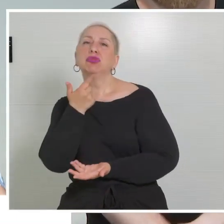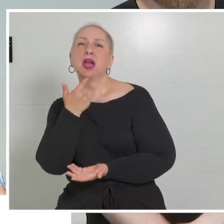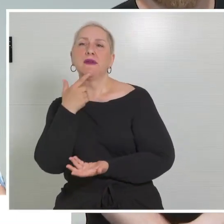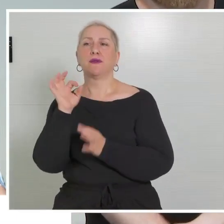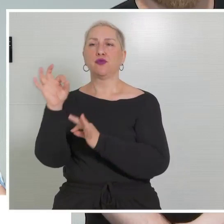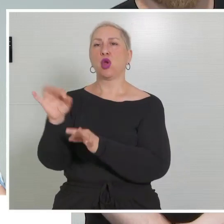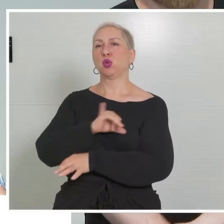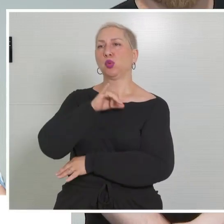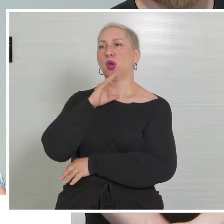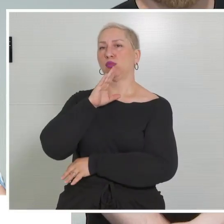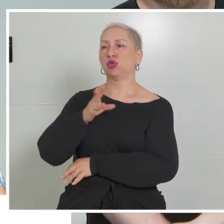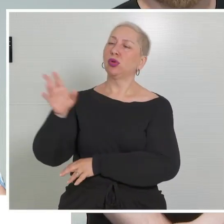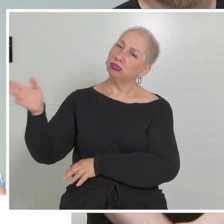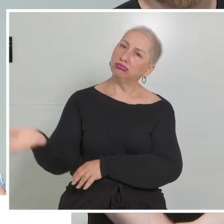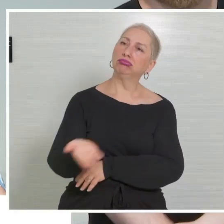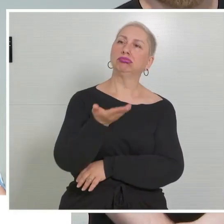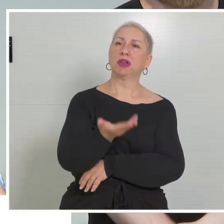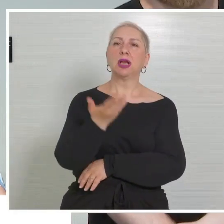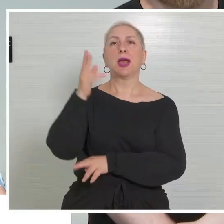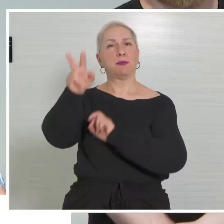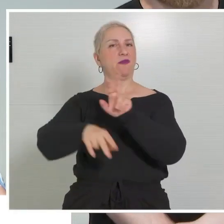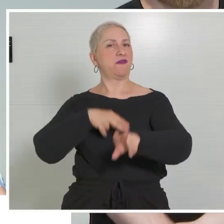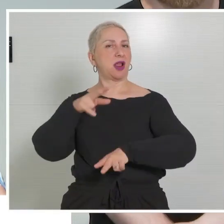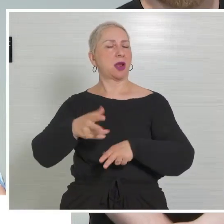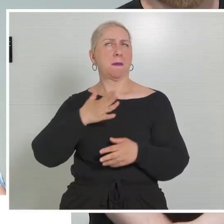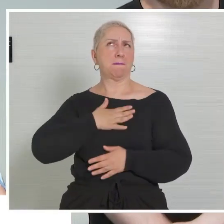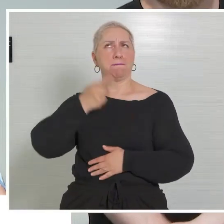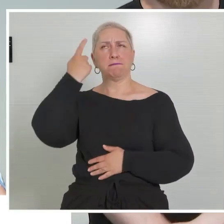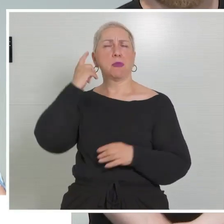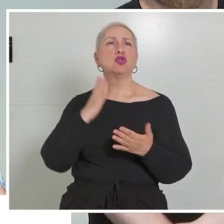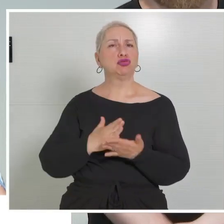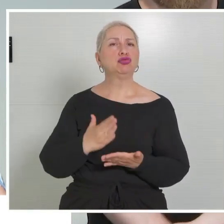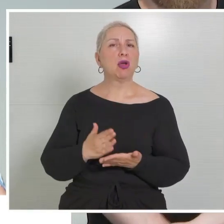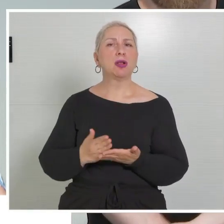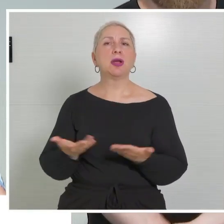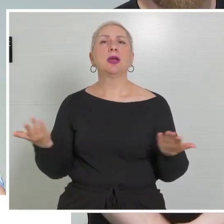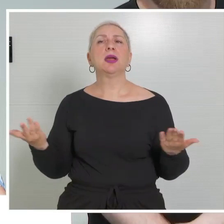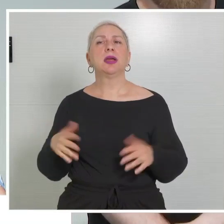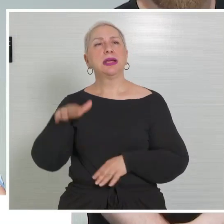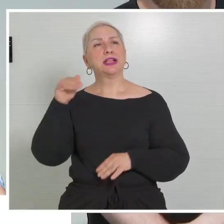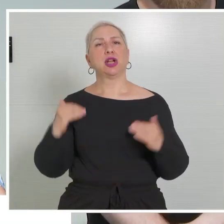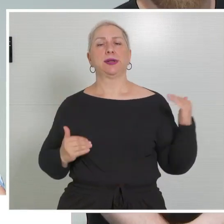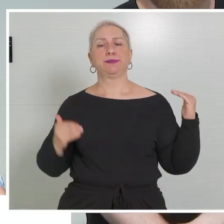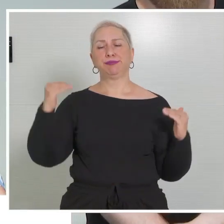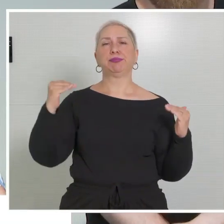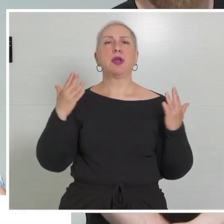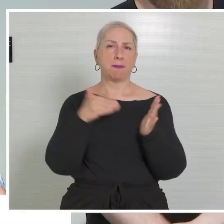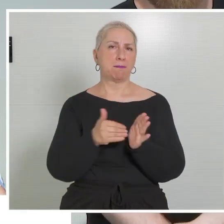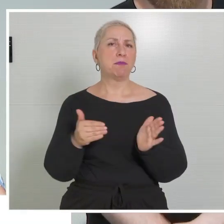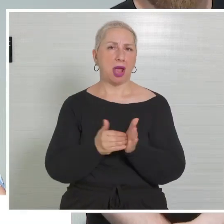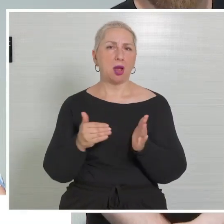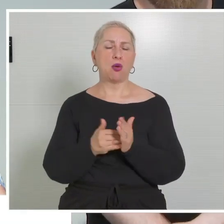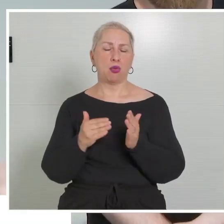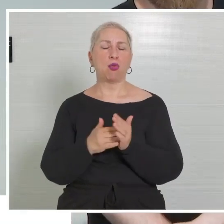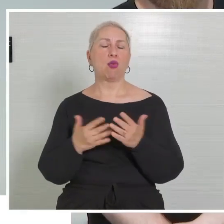Burschen in die Pflege zu gehen, weil ich bin schon der Überzeugung, dass ein ausgewogeneres Geschlechterverhältnis hier dringend notwendig wäre und